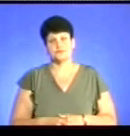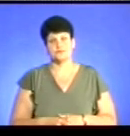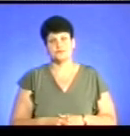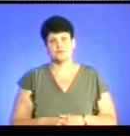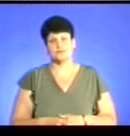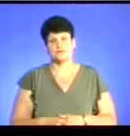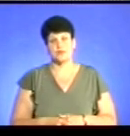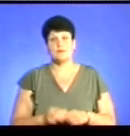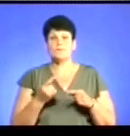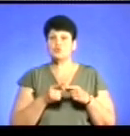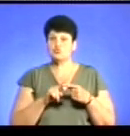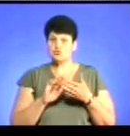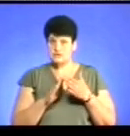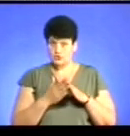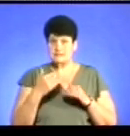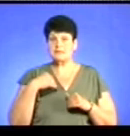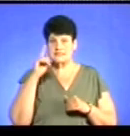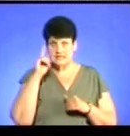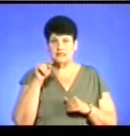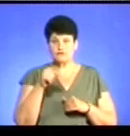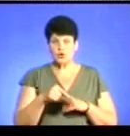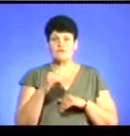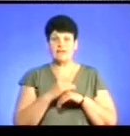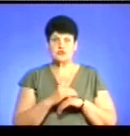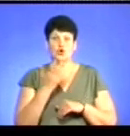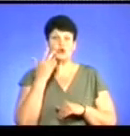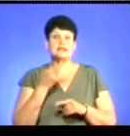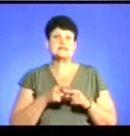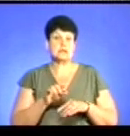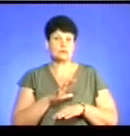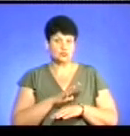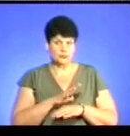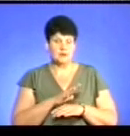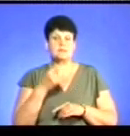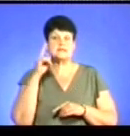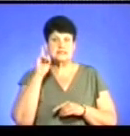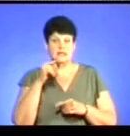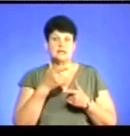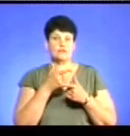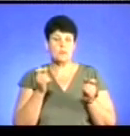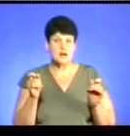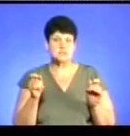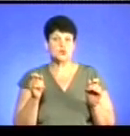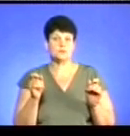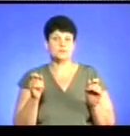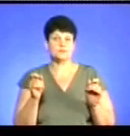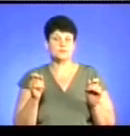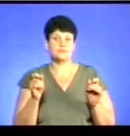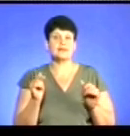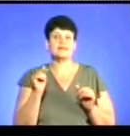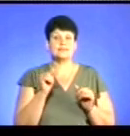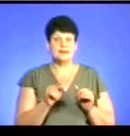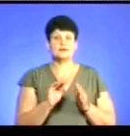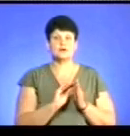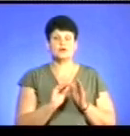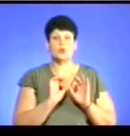Про дану ситуацію ми знали в той самий вечір, коли це відбулося. І ми знали інформацію саме так, як її